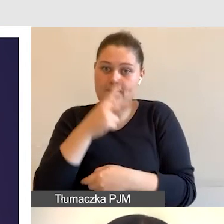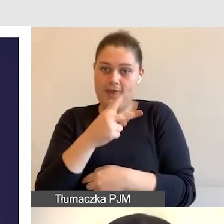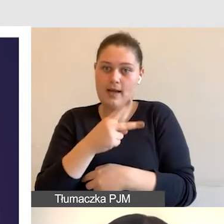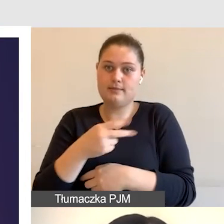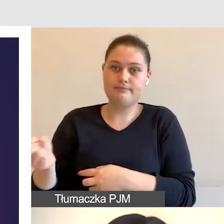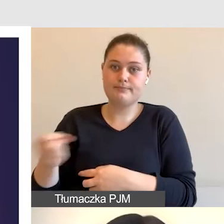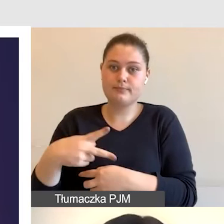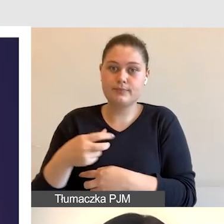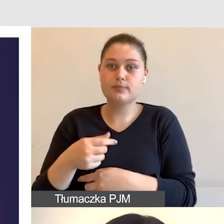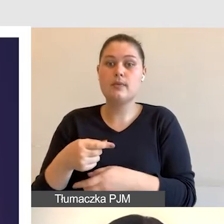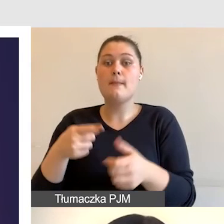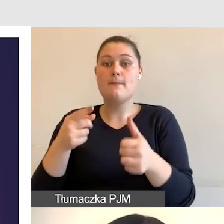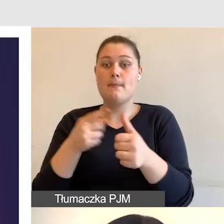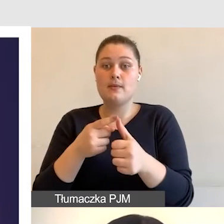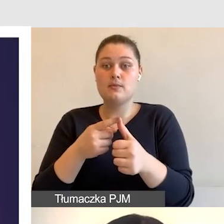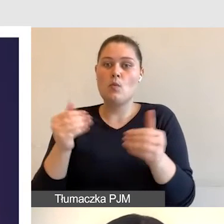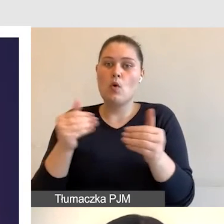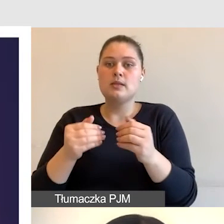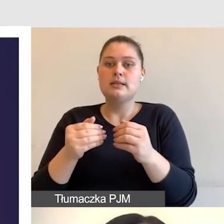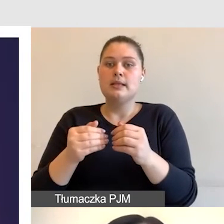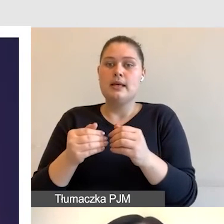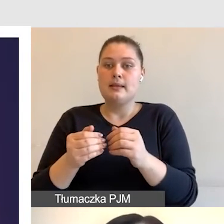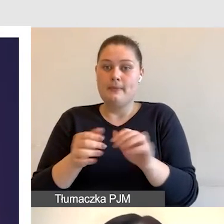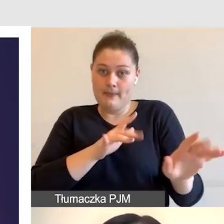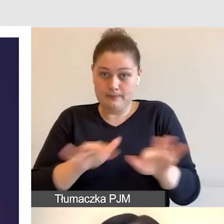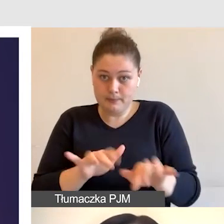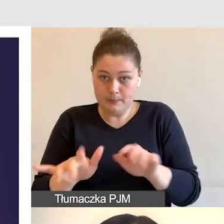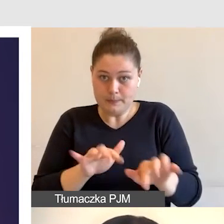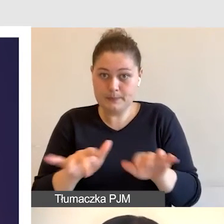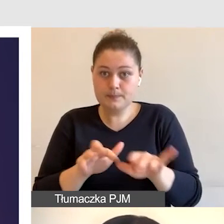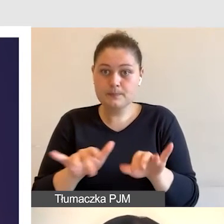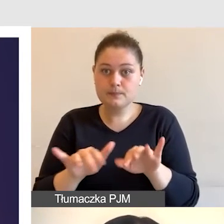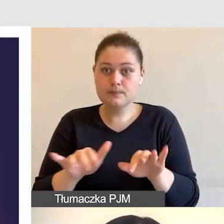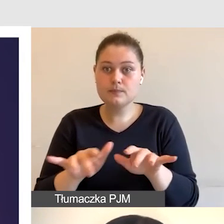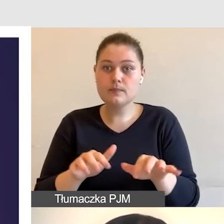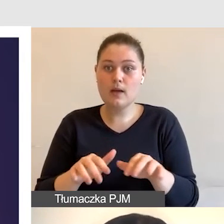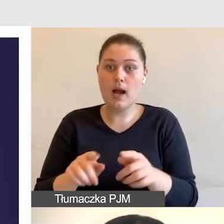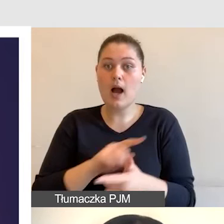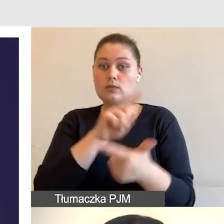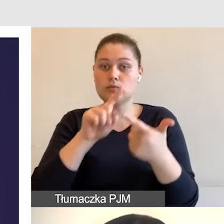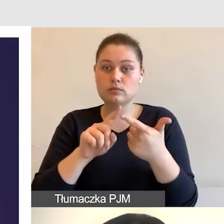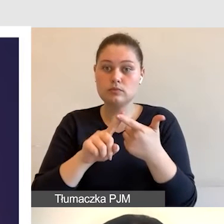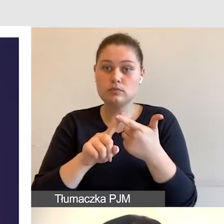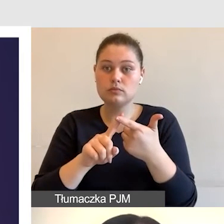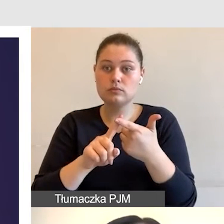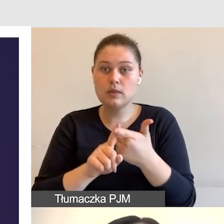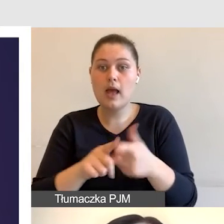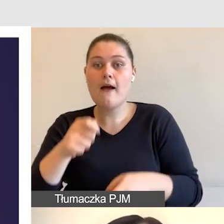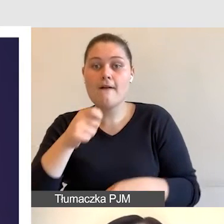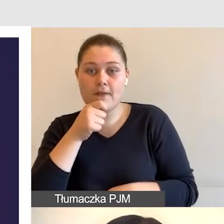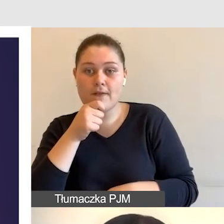klawiatury. W Polsce nie wykorzystujemy tej metody i mogą to być napisy z respikingu moderowane.